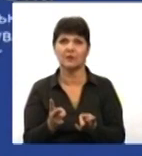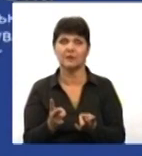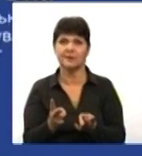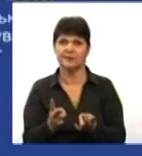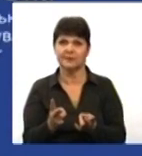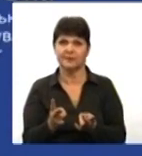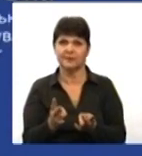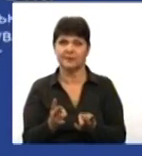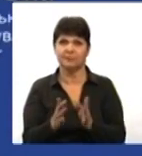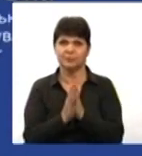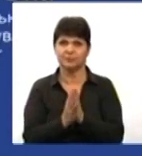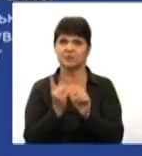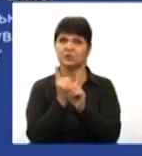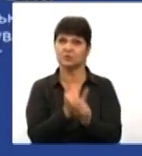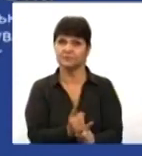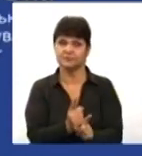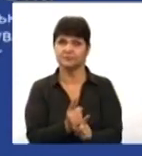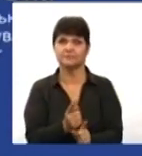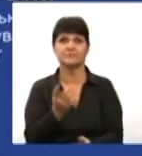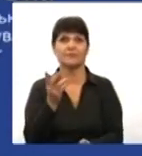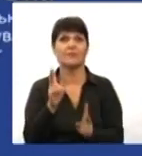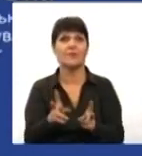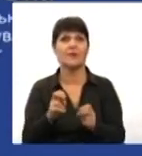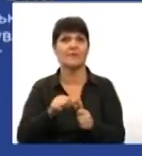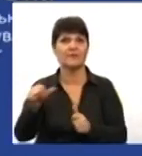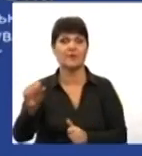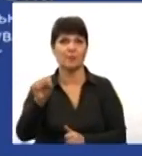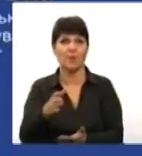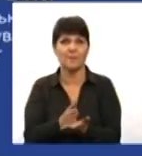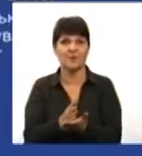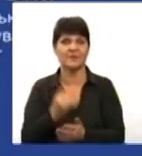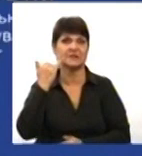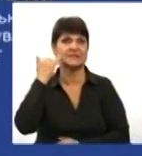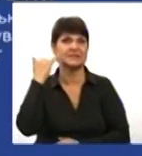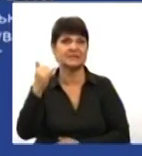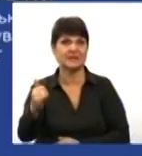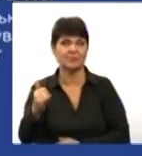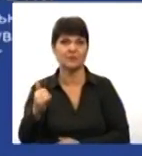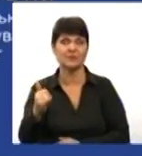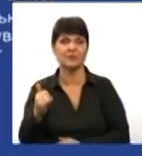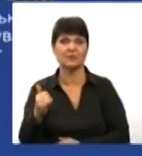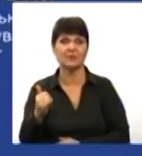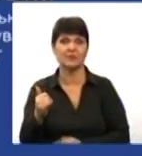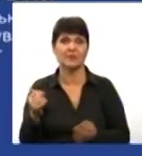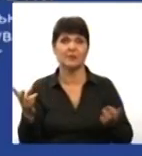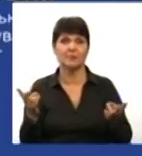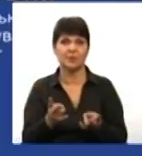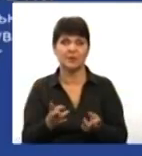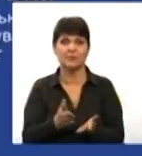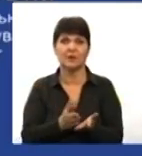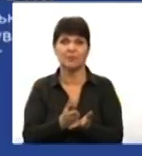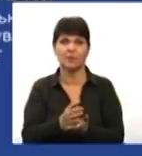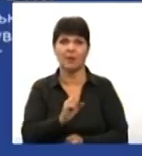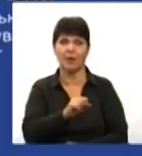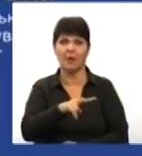супроводження. Як виняток, послуга може замовлятися і в день отримання послуги, але